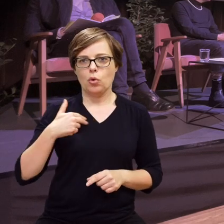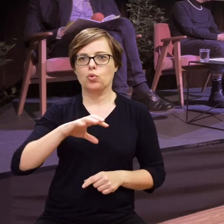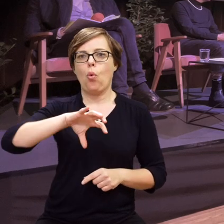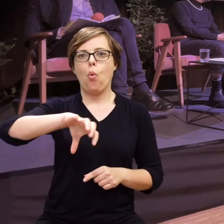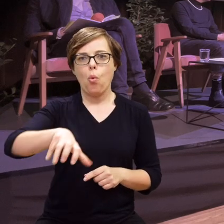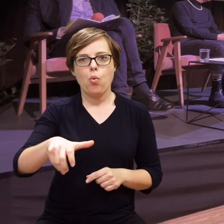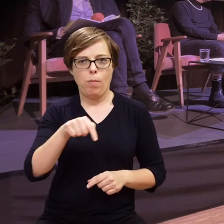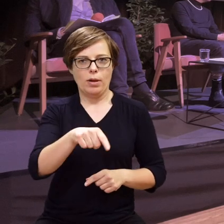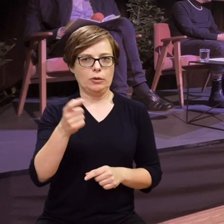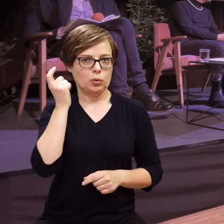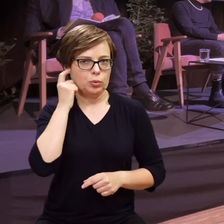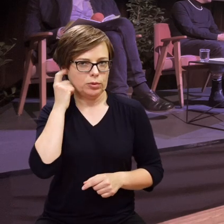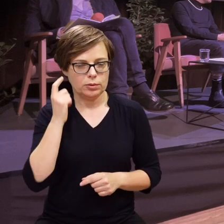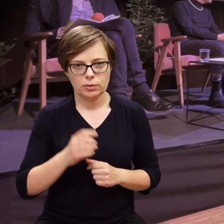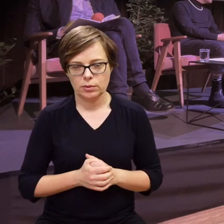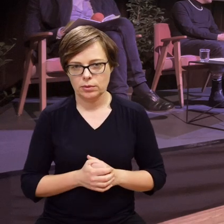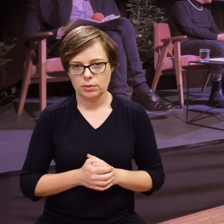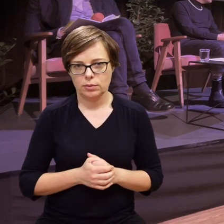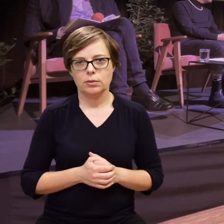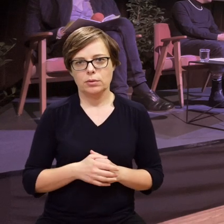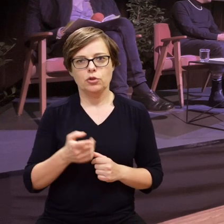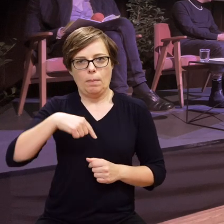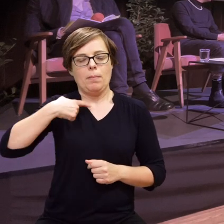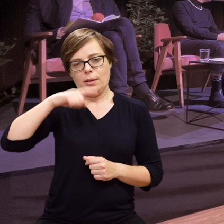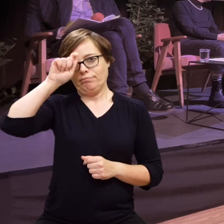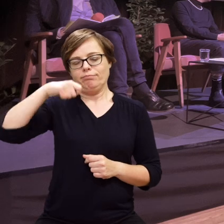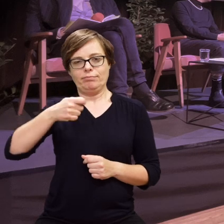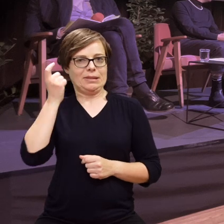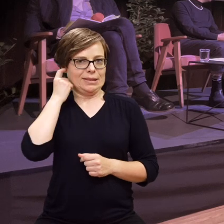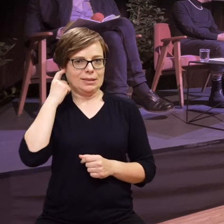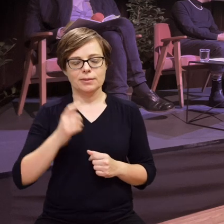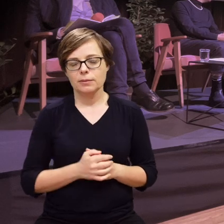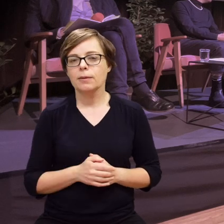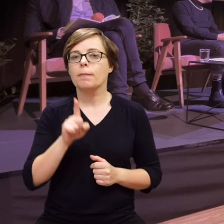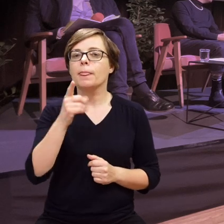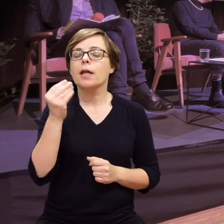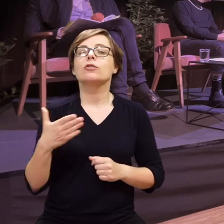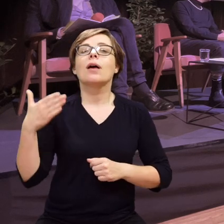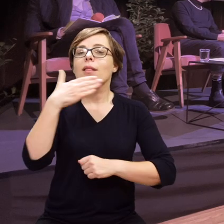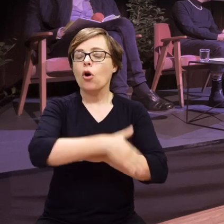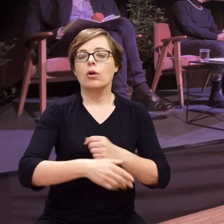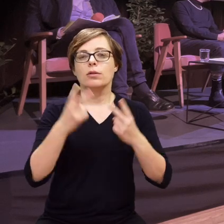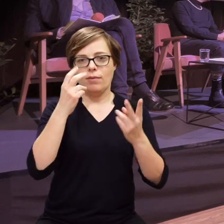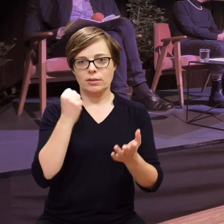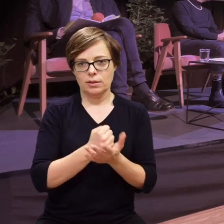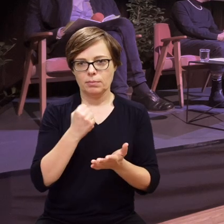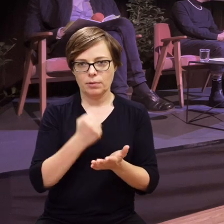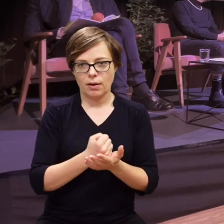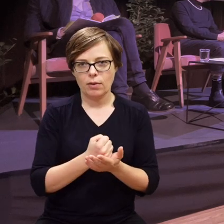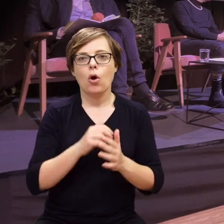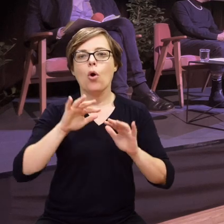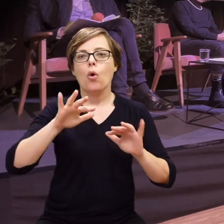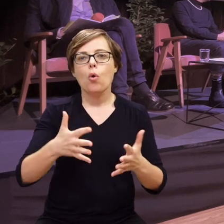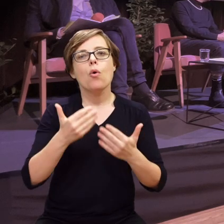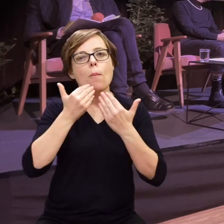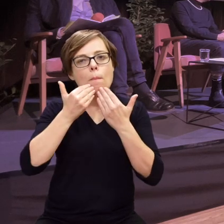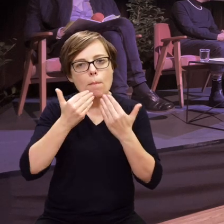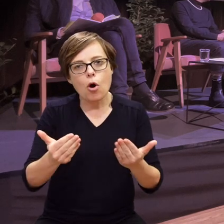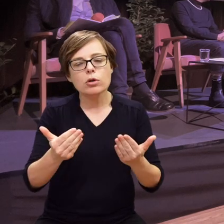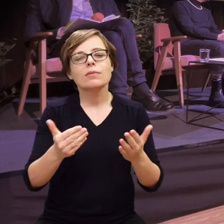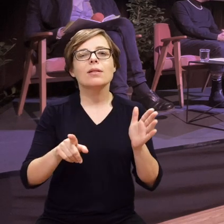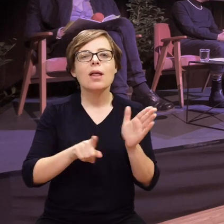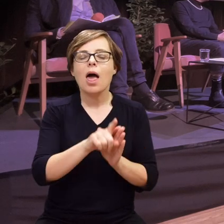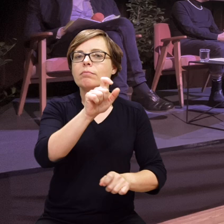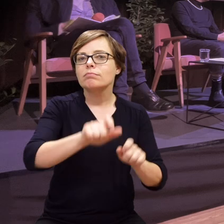też słyszących, którzy tak się nazywamy. I na koniec bardzo ważna rzecz, czyli podziękowanie